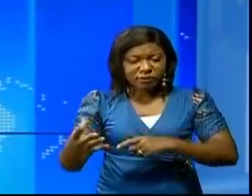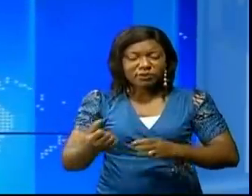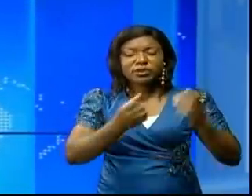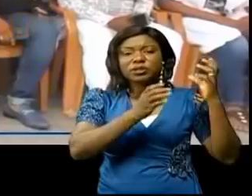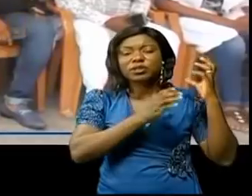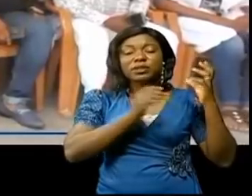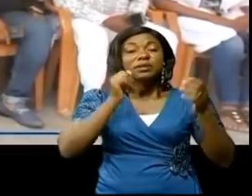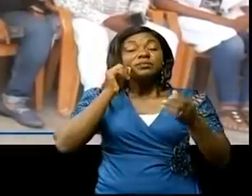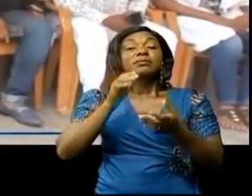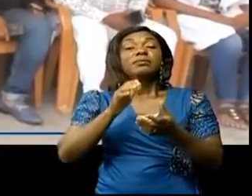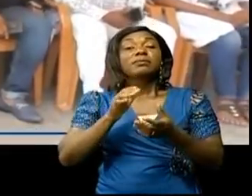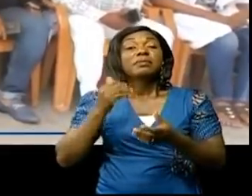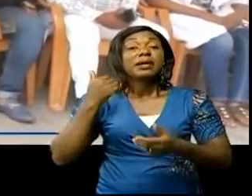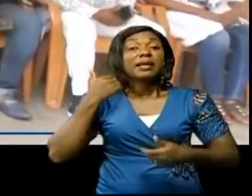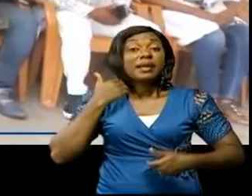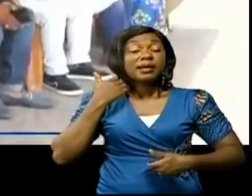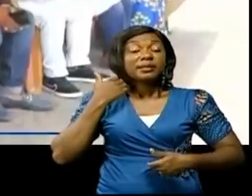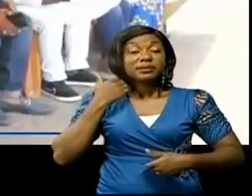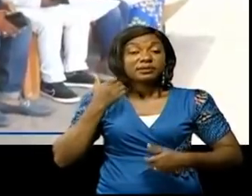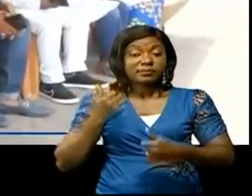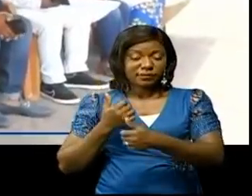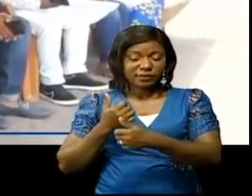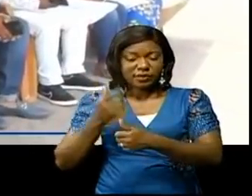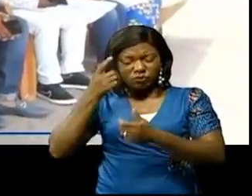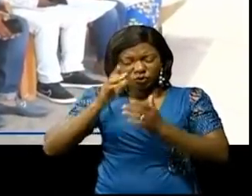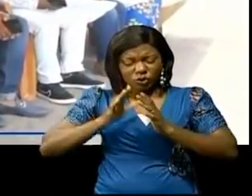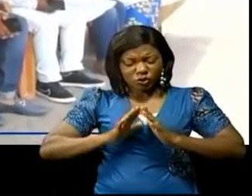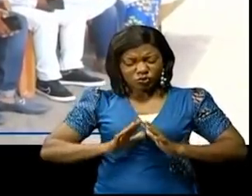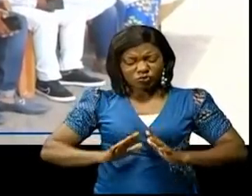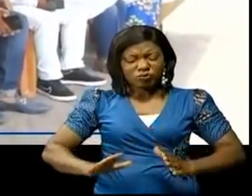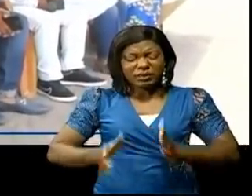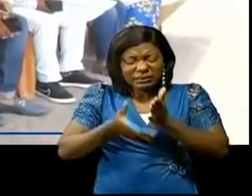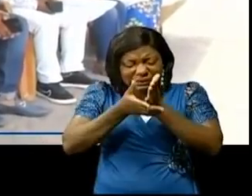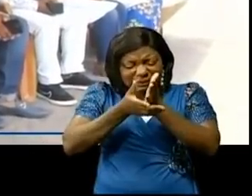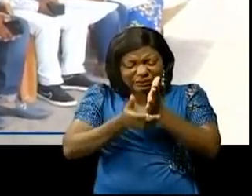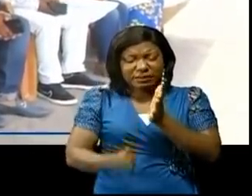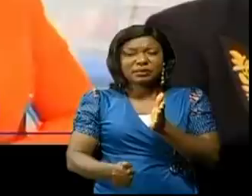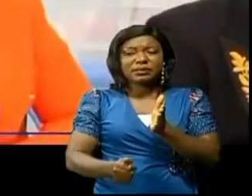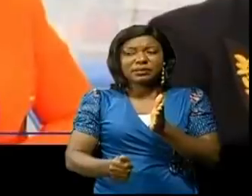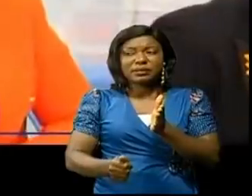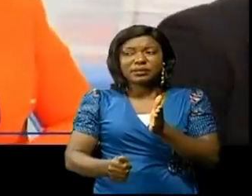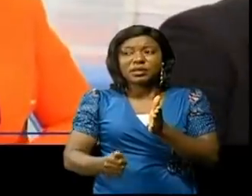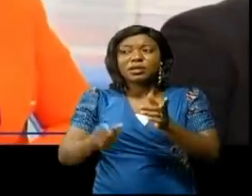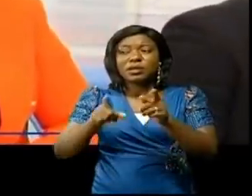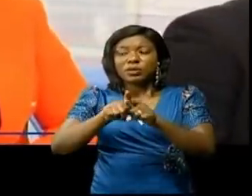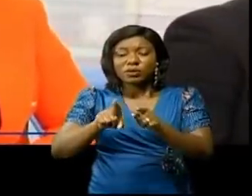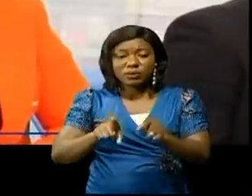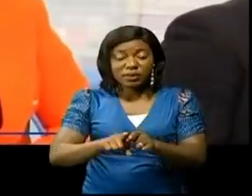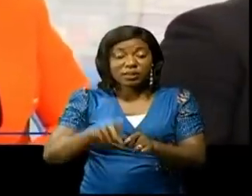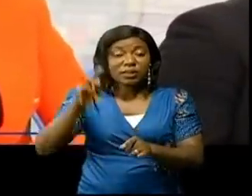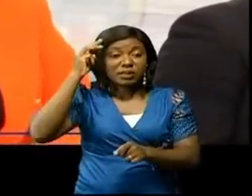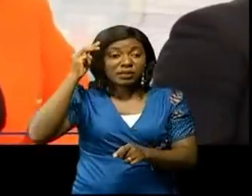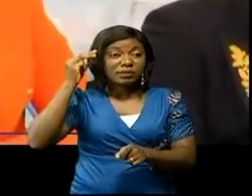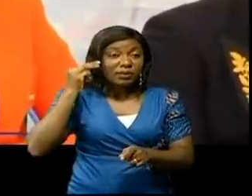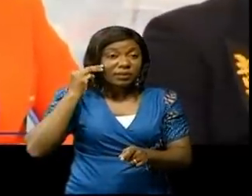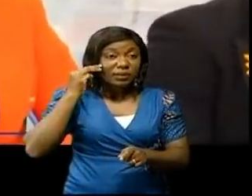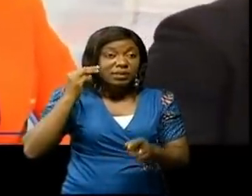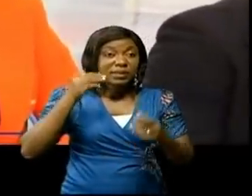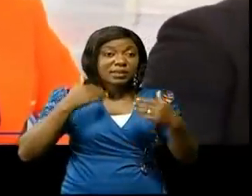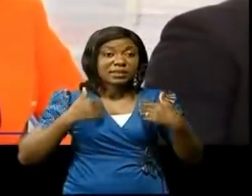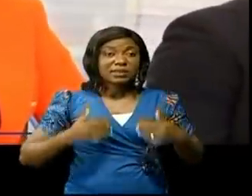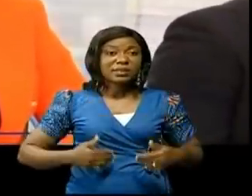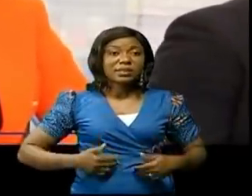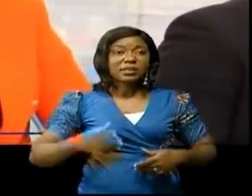Dans le souci d'assurer des soins de qualité aux enfants de la commune de Sénémbao et ses environs, que le ministre provincial de la Santé publique,